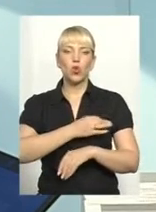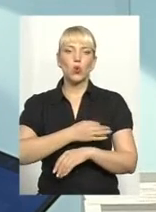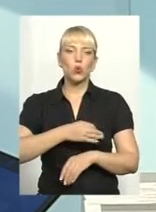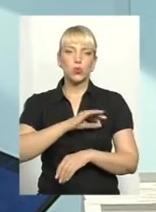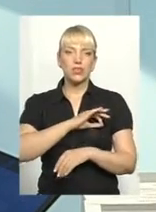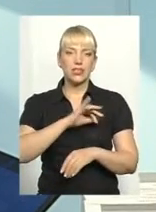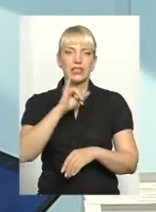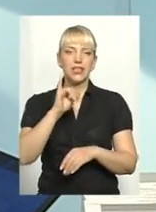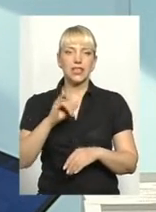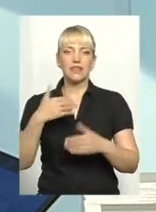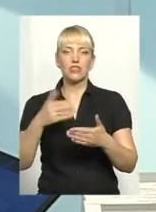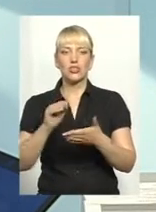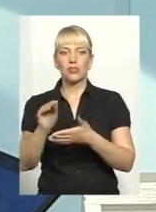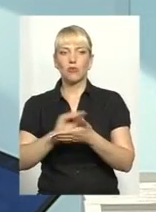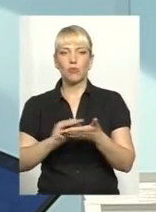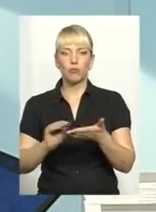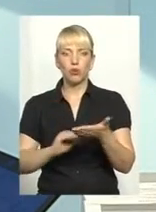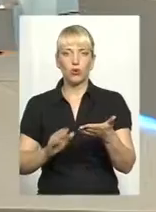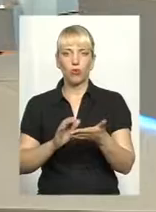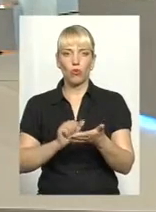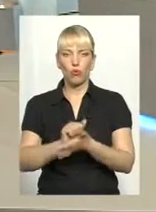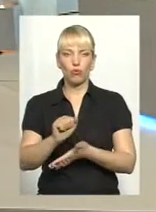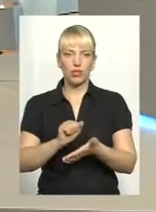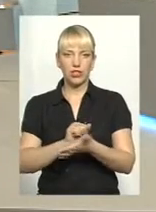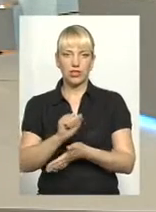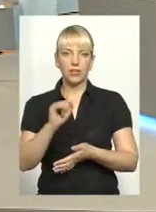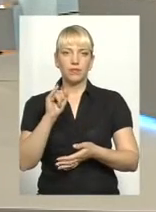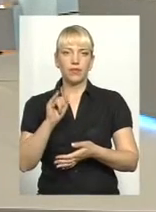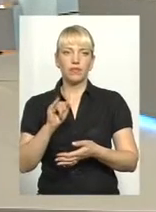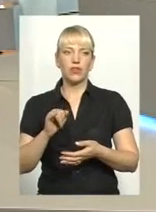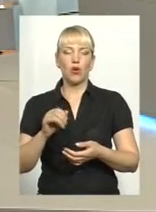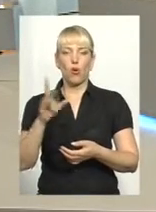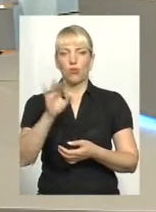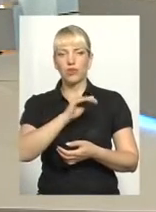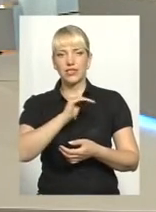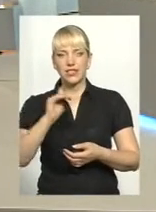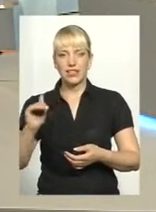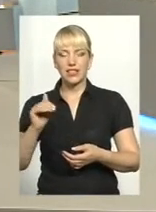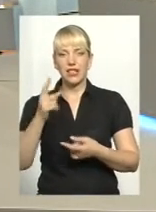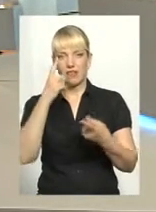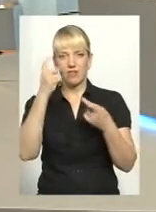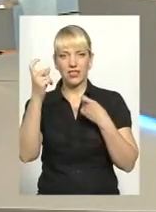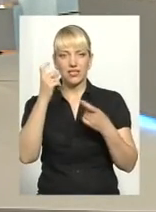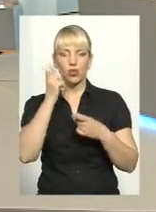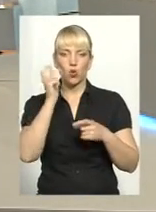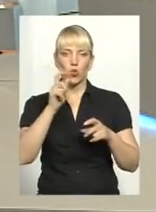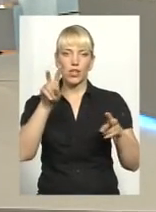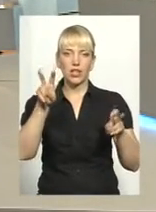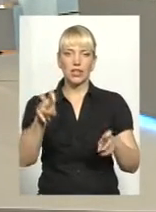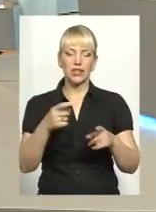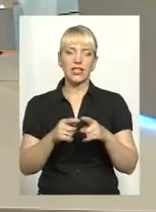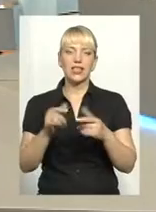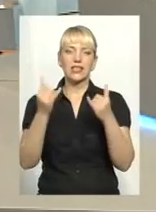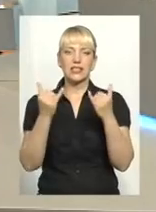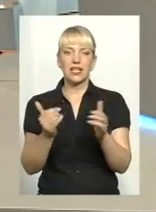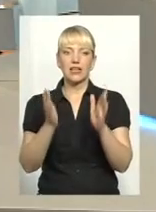в 22-му віснику, офіційному віснику України. Зараз вони вже будуть